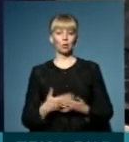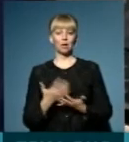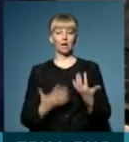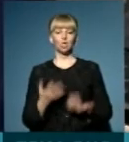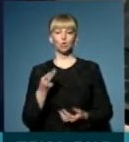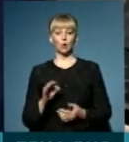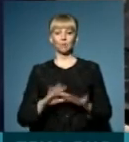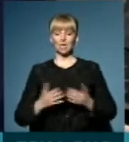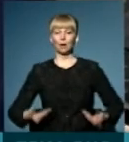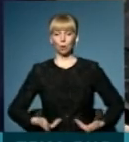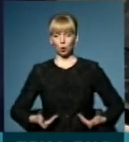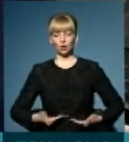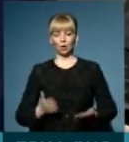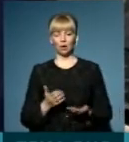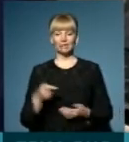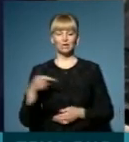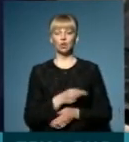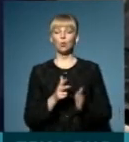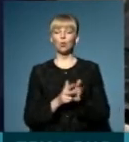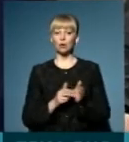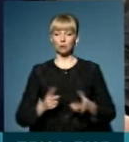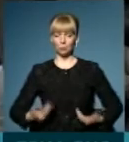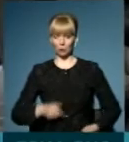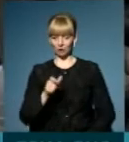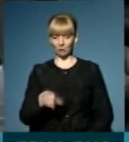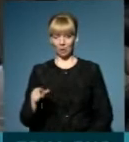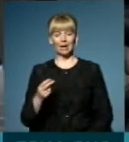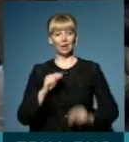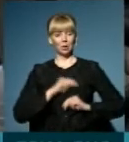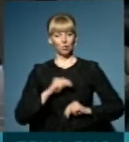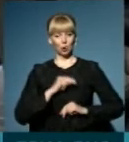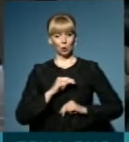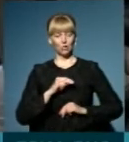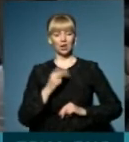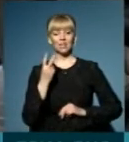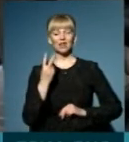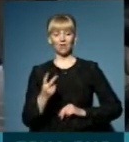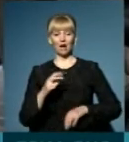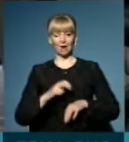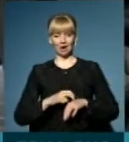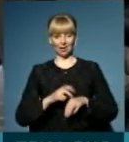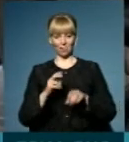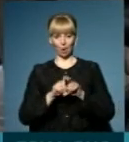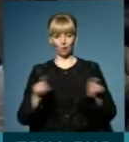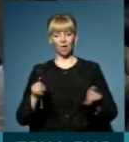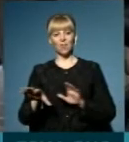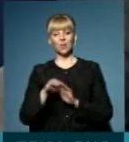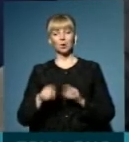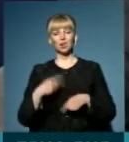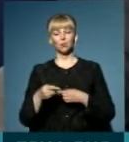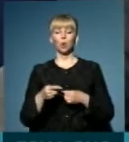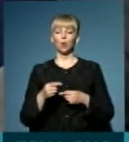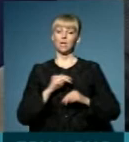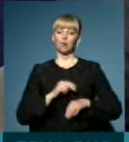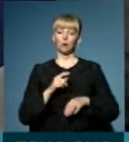якщо в селі проживає 1800 мешканців і працює в амбулаторії два лікаря. Відповідно, вибір наступний. Або